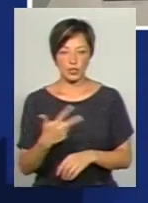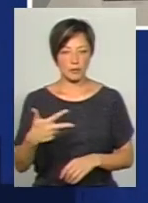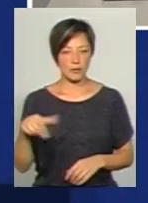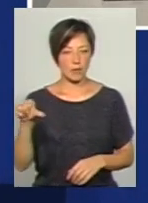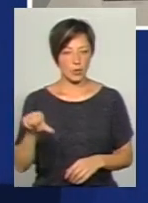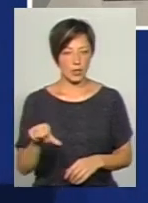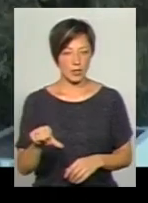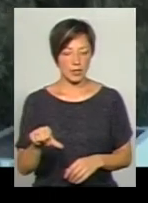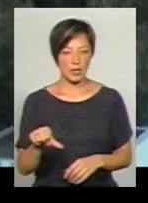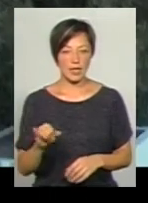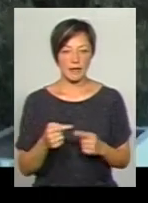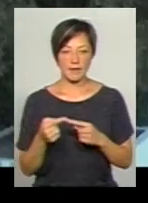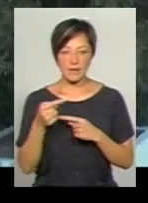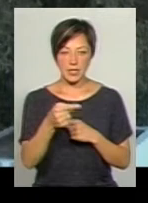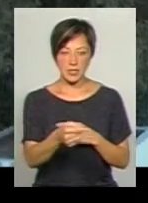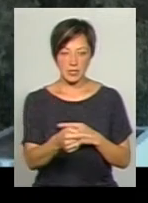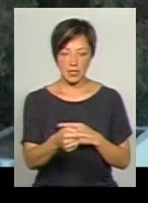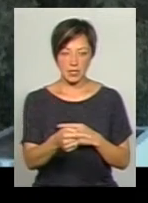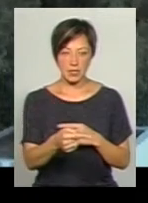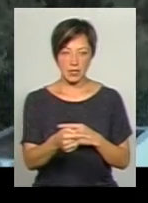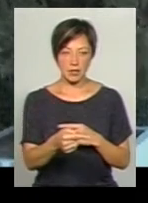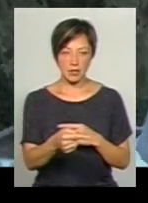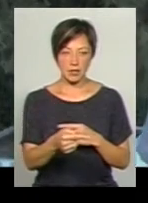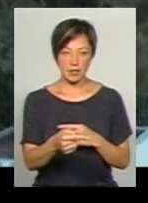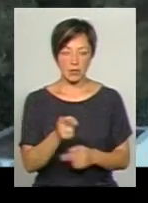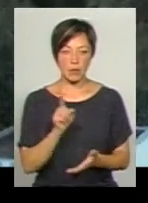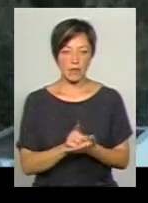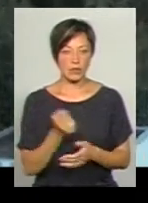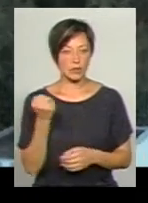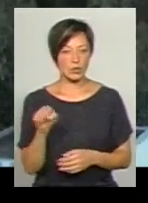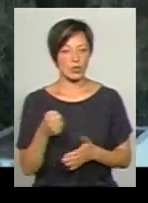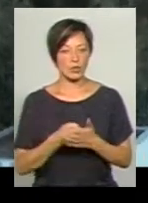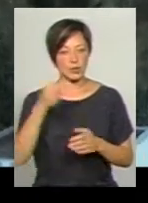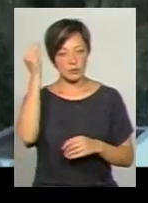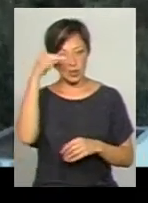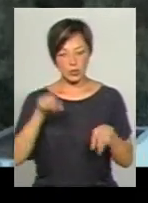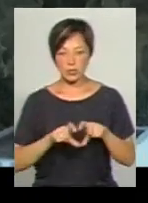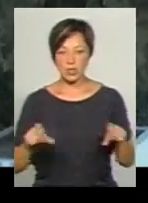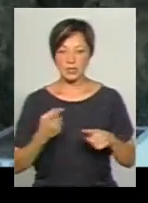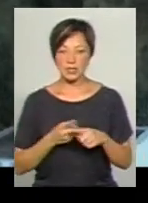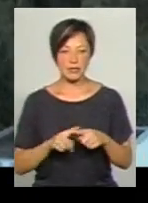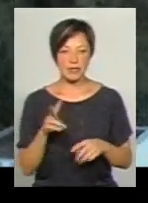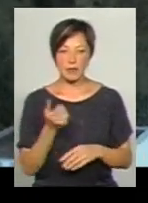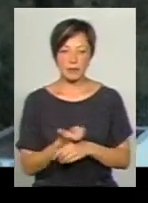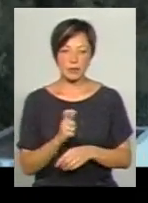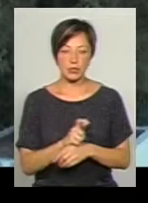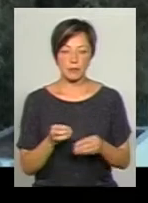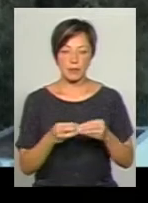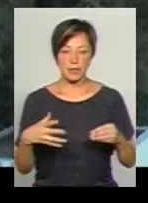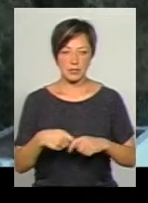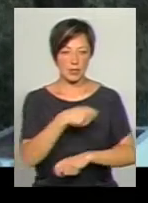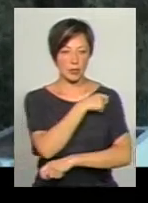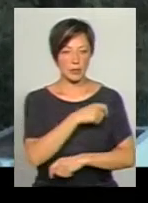і відстань, яку вони повинні подолати до навчального закладу, це не більше 15